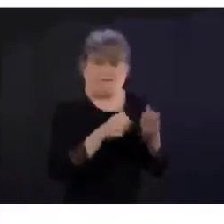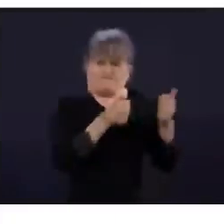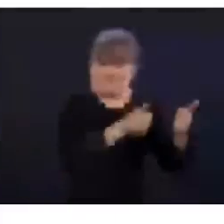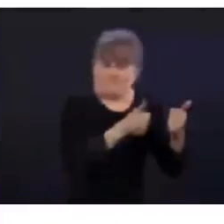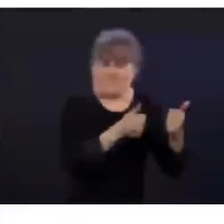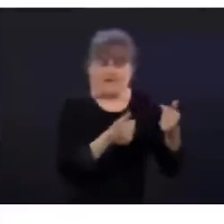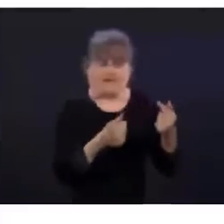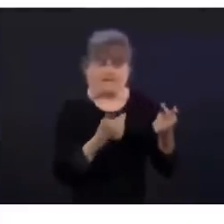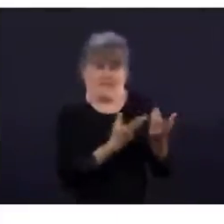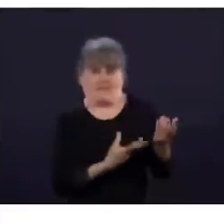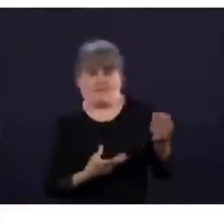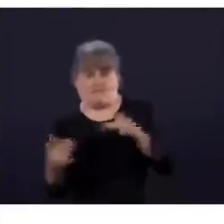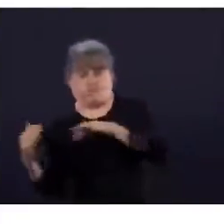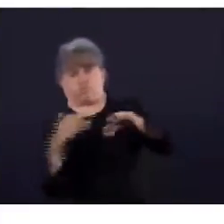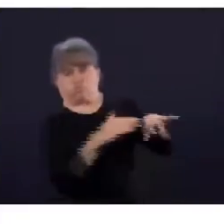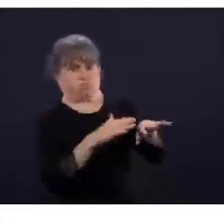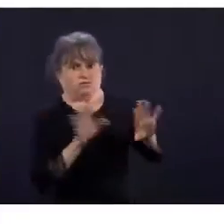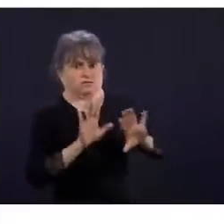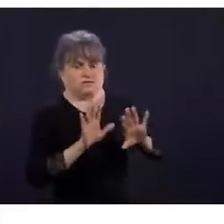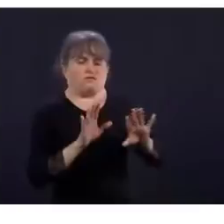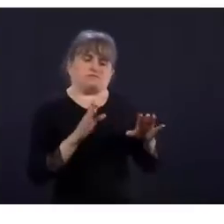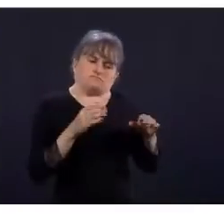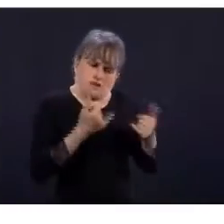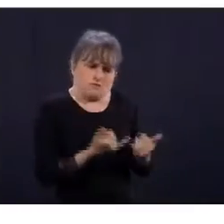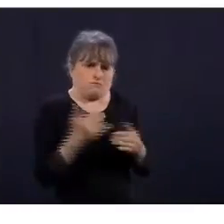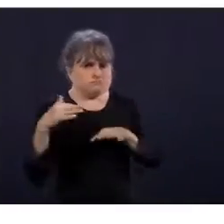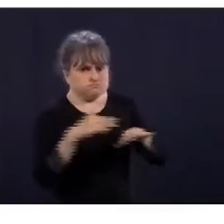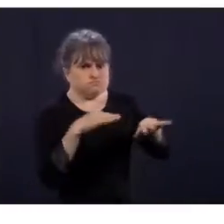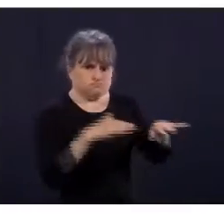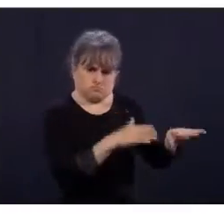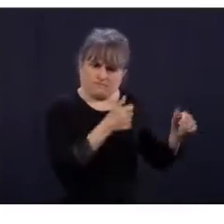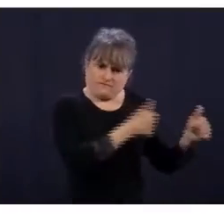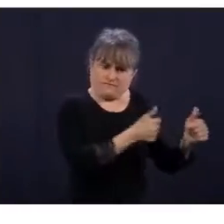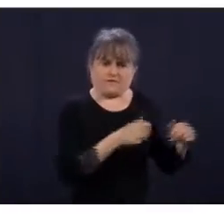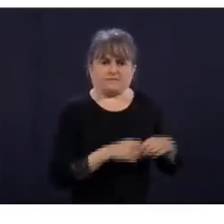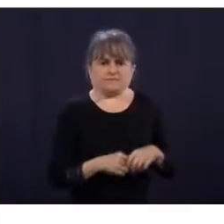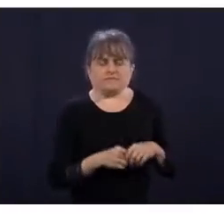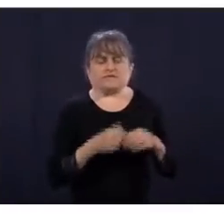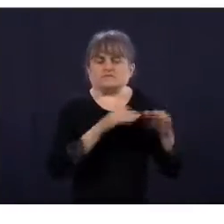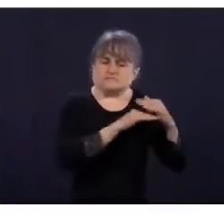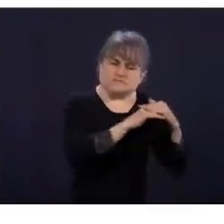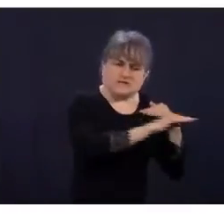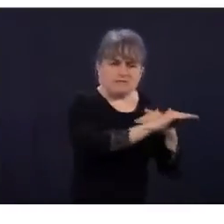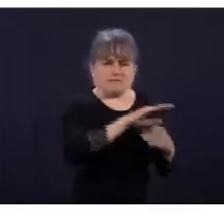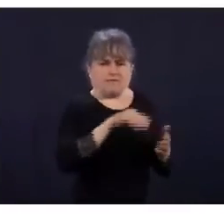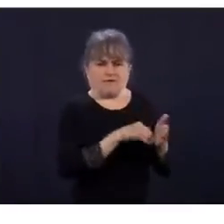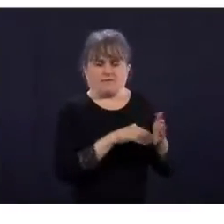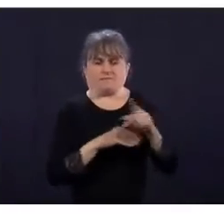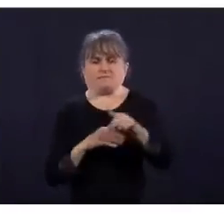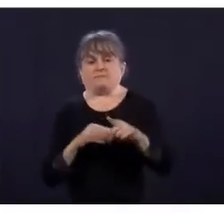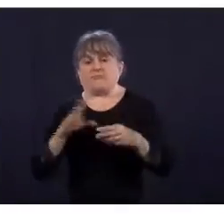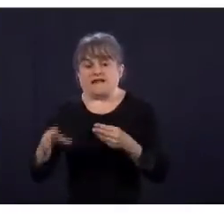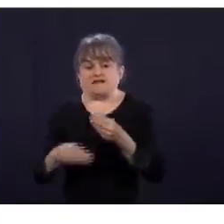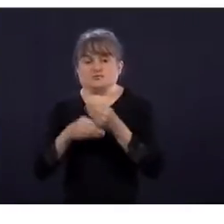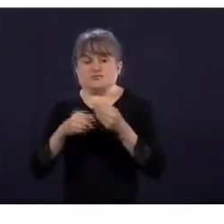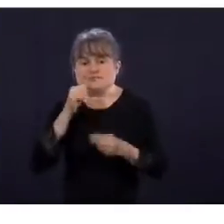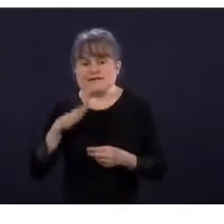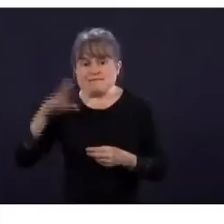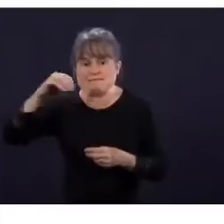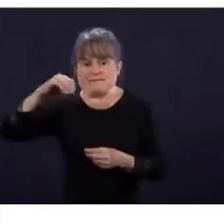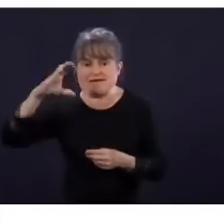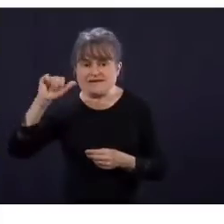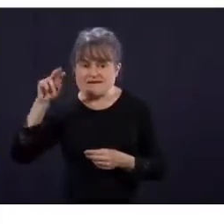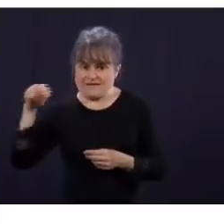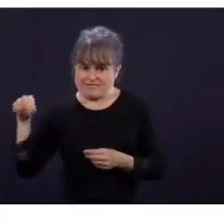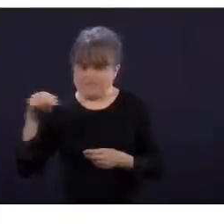qui ont la COVID-19, mais n'ont plus besoin du plateau technique. Il y aurait des zones tampons, des endroits où est-ce qu'on peut amener comme l